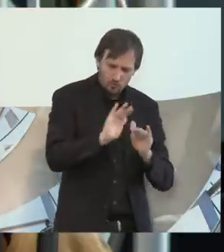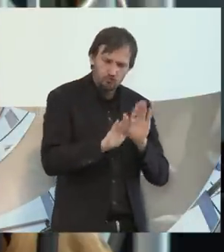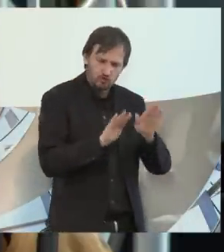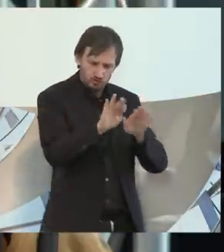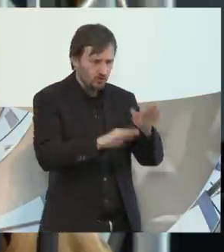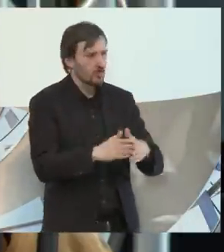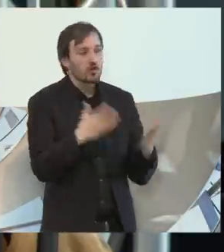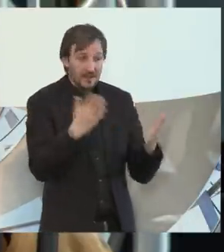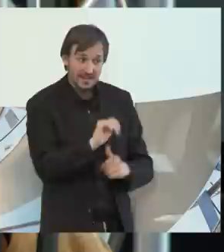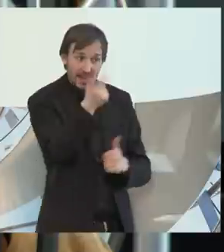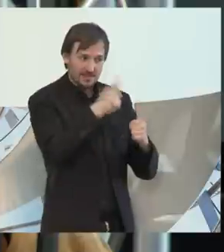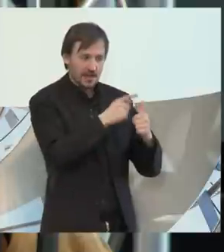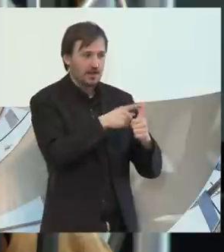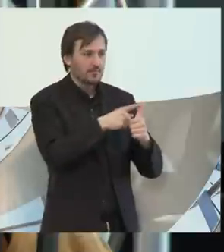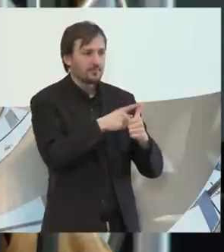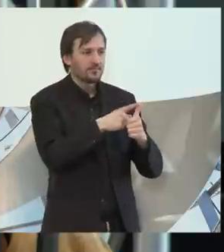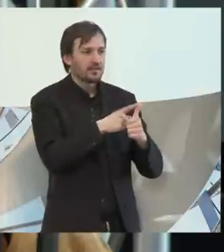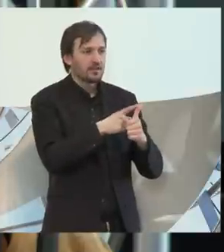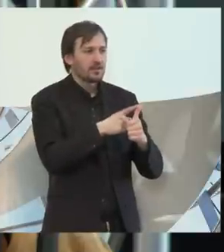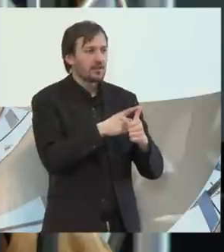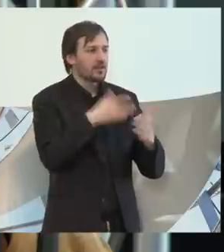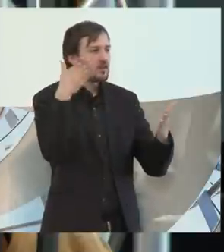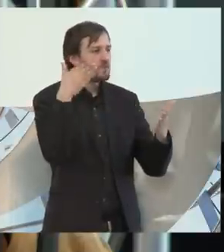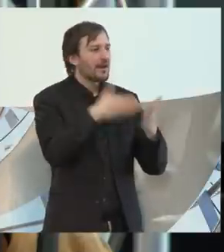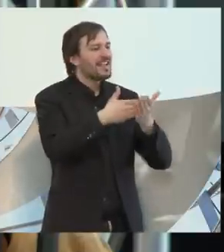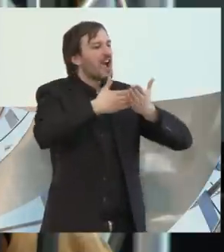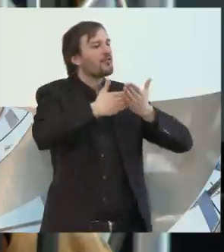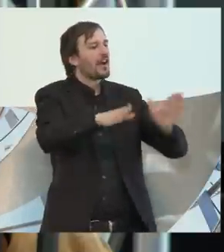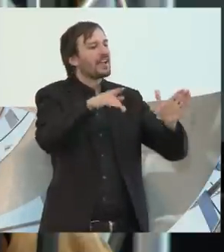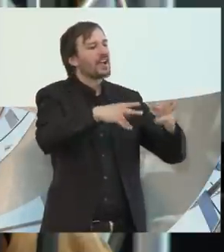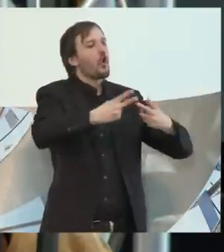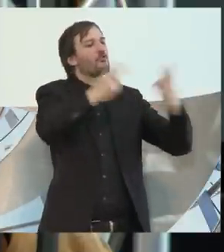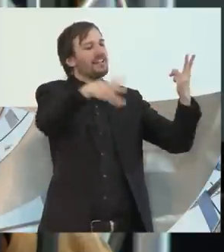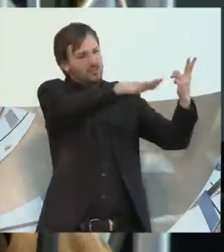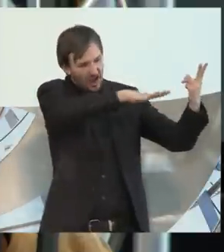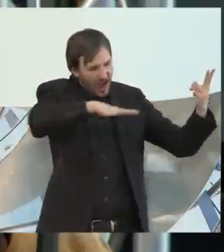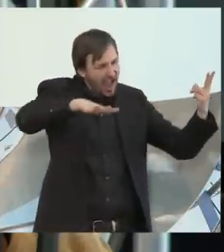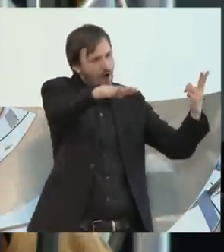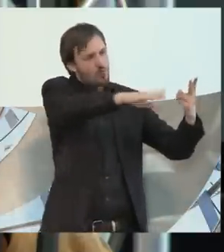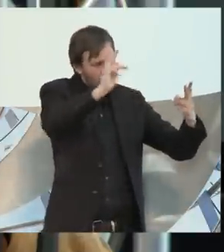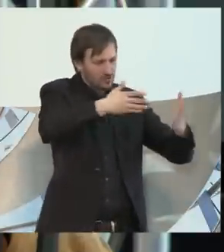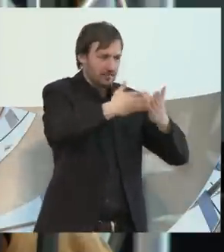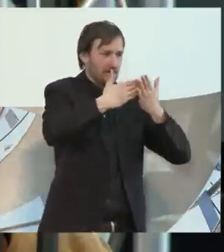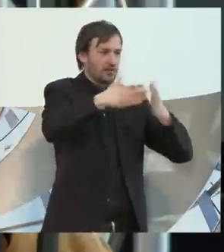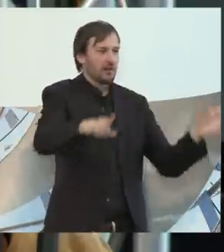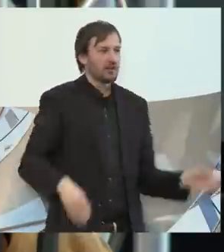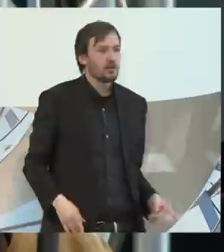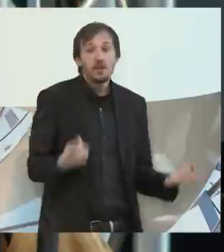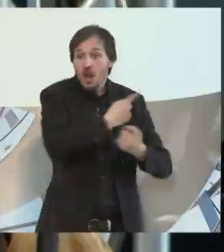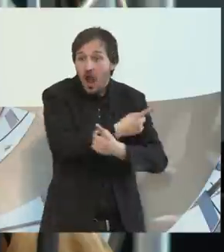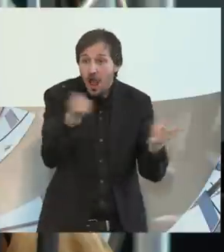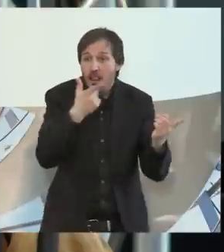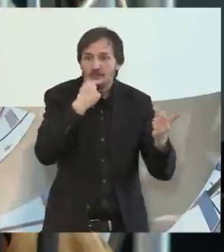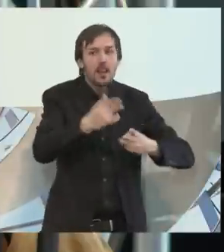Das ist einmal die Barrierefreimachung des öffentlichen Raumes. Wir wollen alle teilhaben am